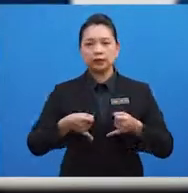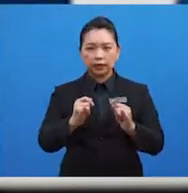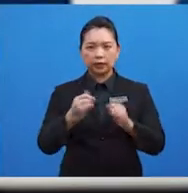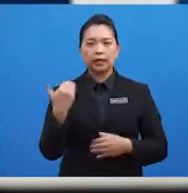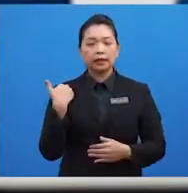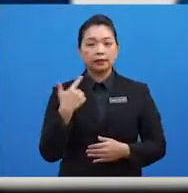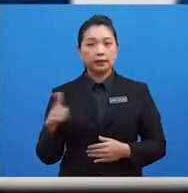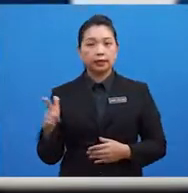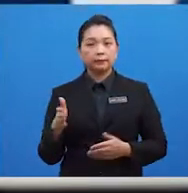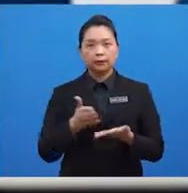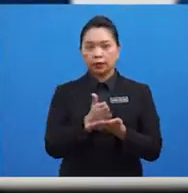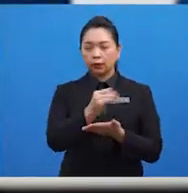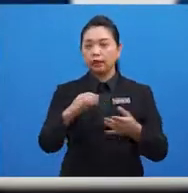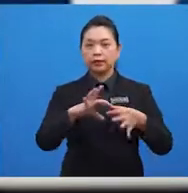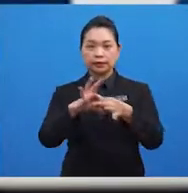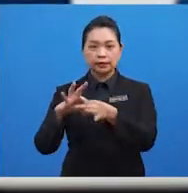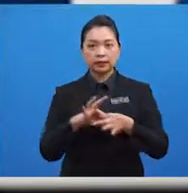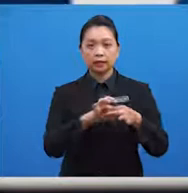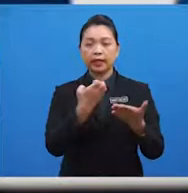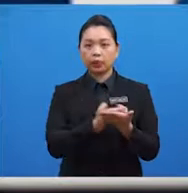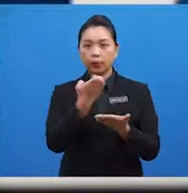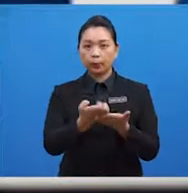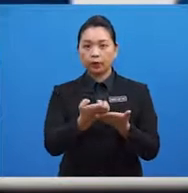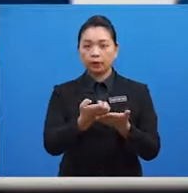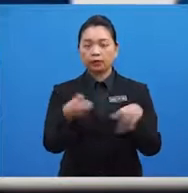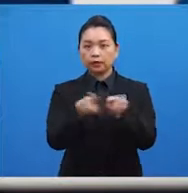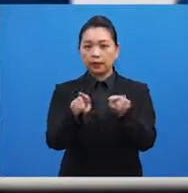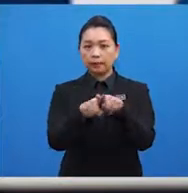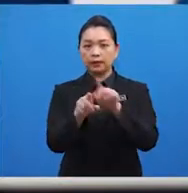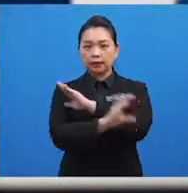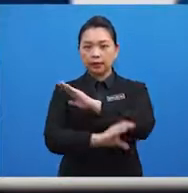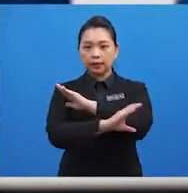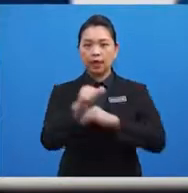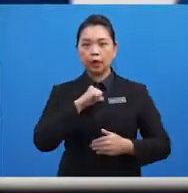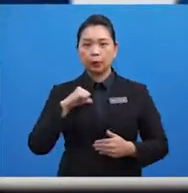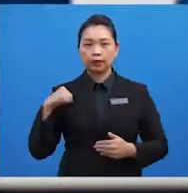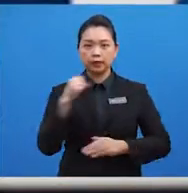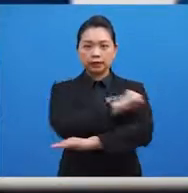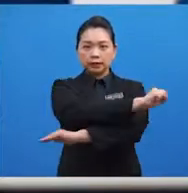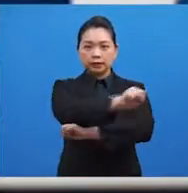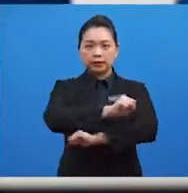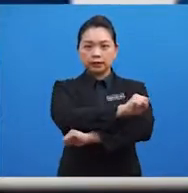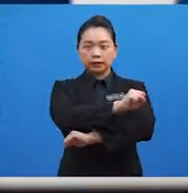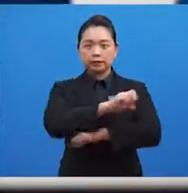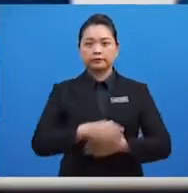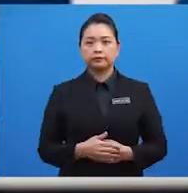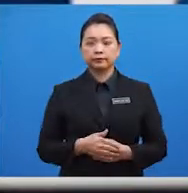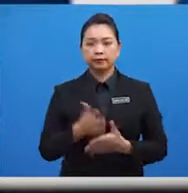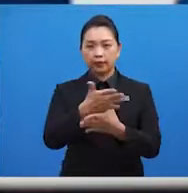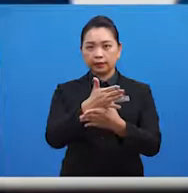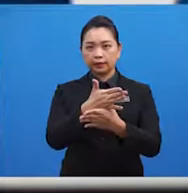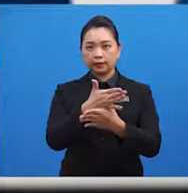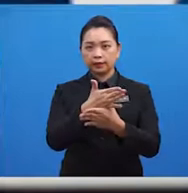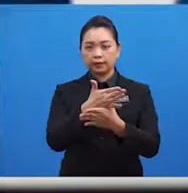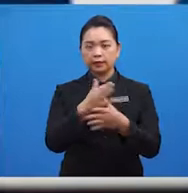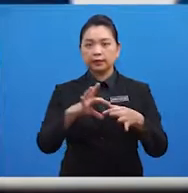melalui kerjasama ekonomi sesama negara anggota serantau. Antaranya,